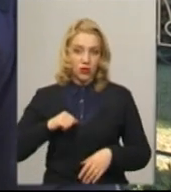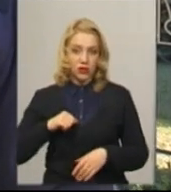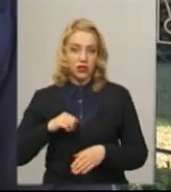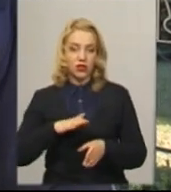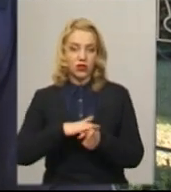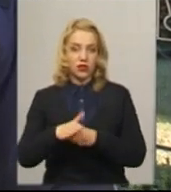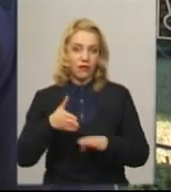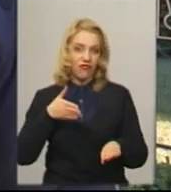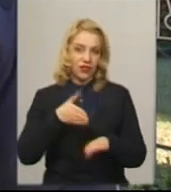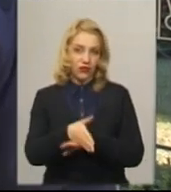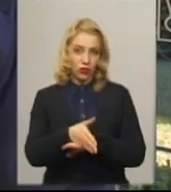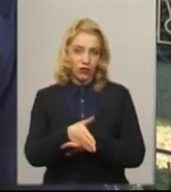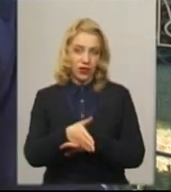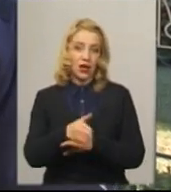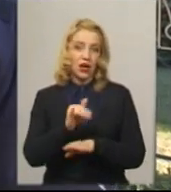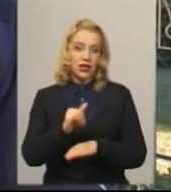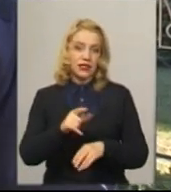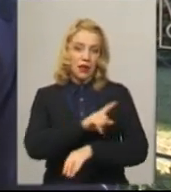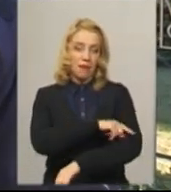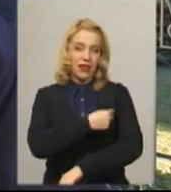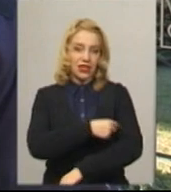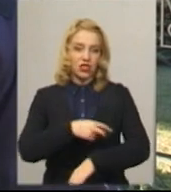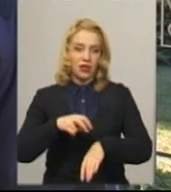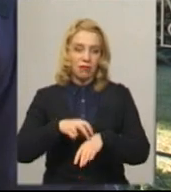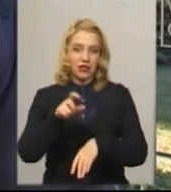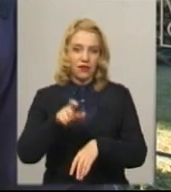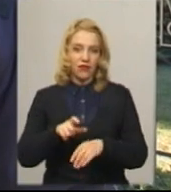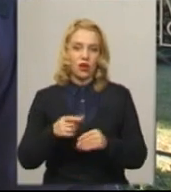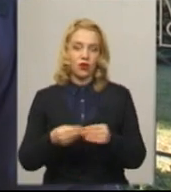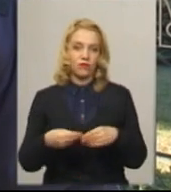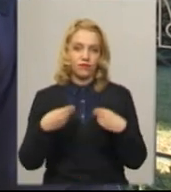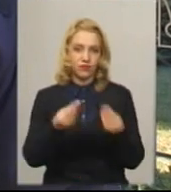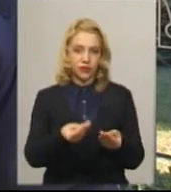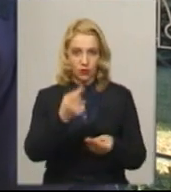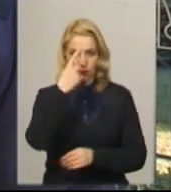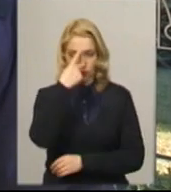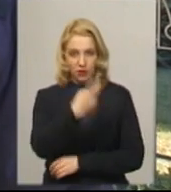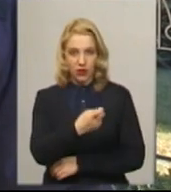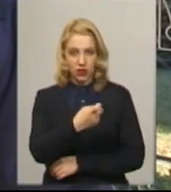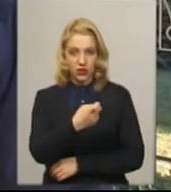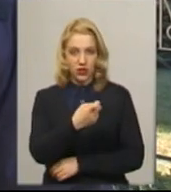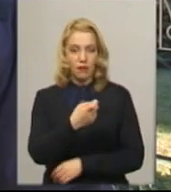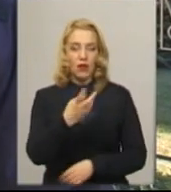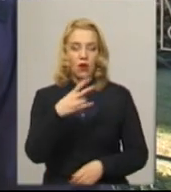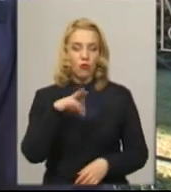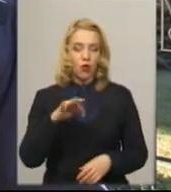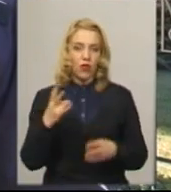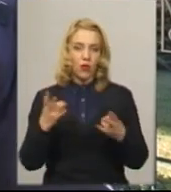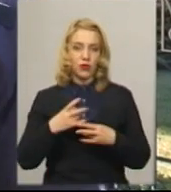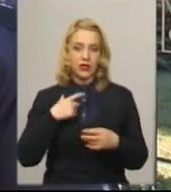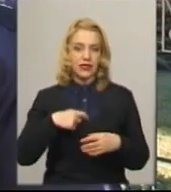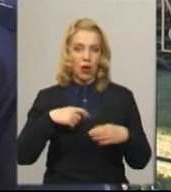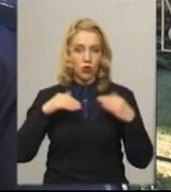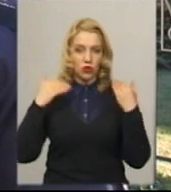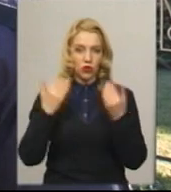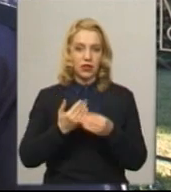відвідування. Разом з медичним працівником виноситься відповідне попередження про необхідні самоізоляції. І